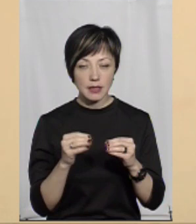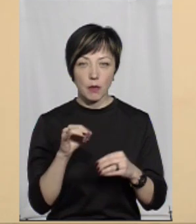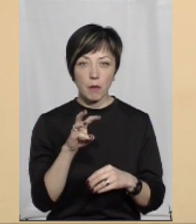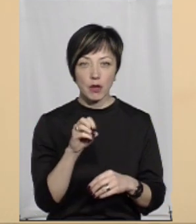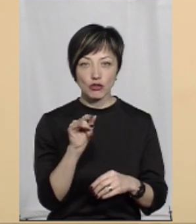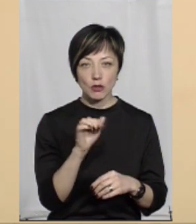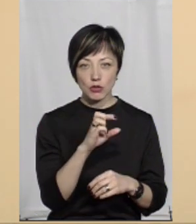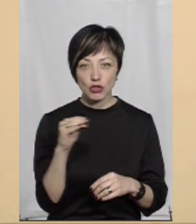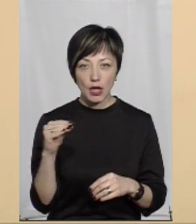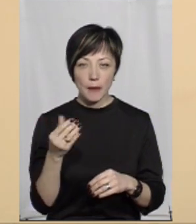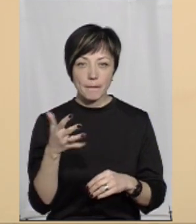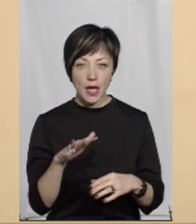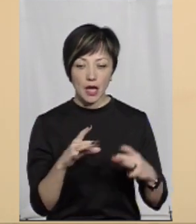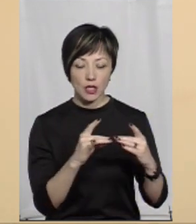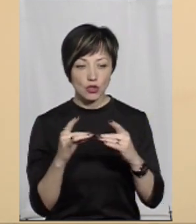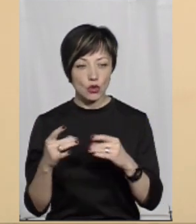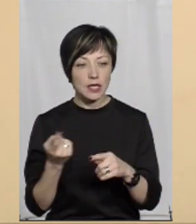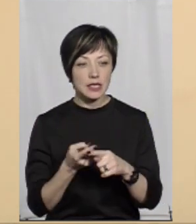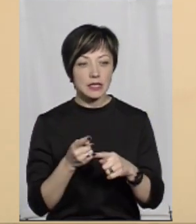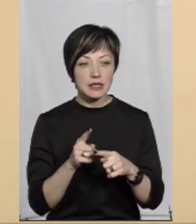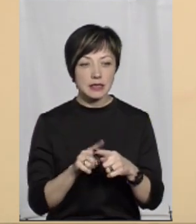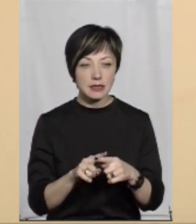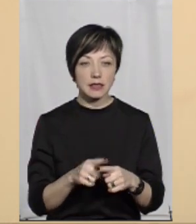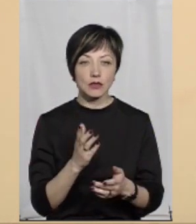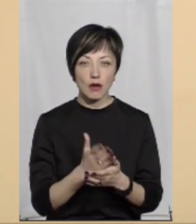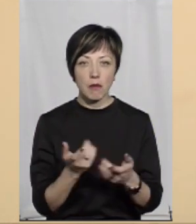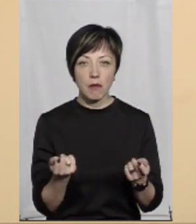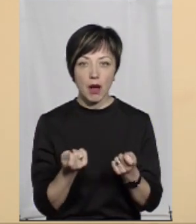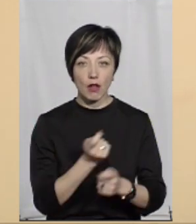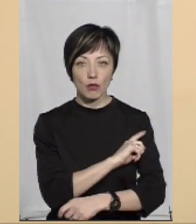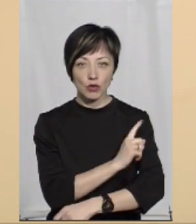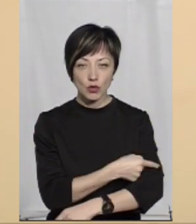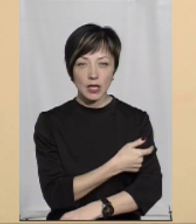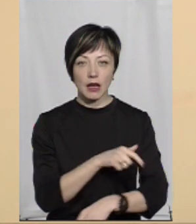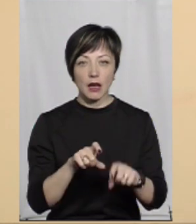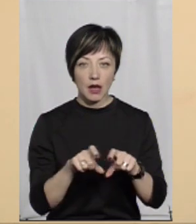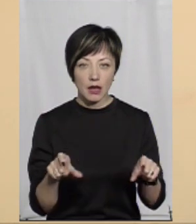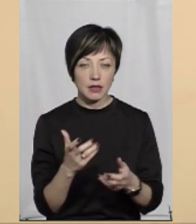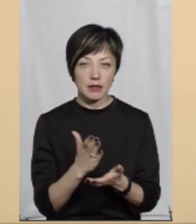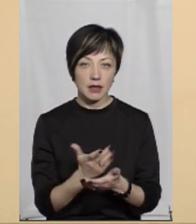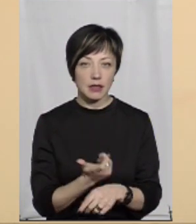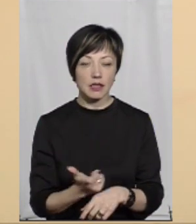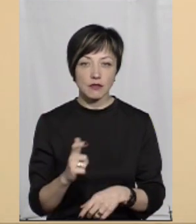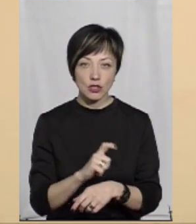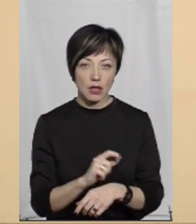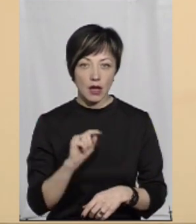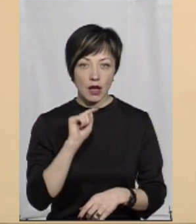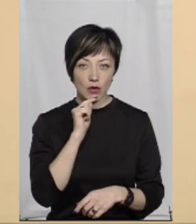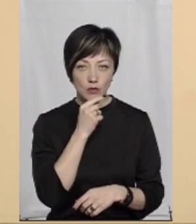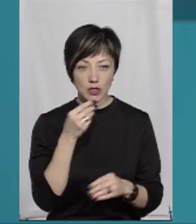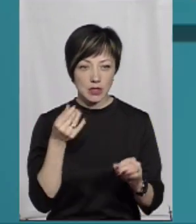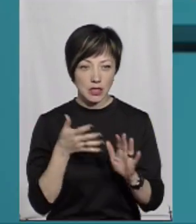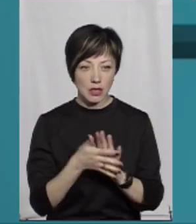Маджибіжі 5 ліжок. Саме існування таких малопотужних лікарень є надзвичайно економічно